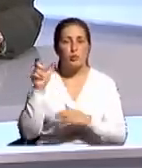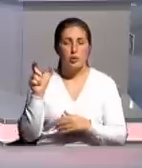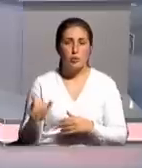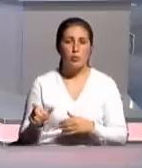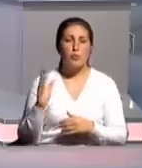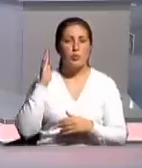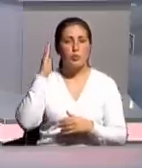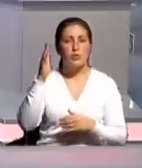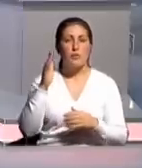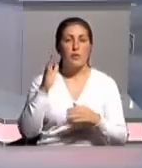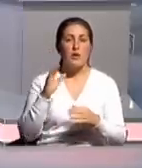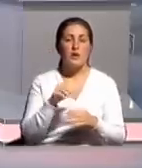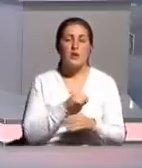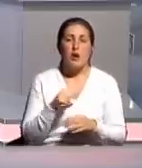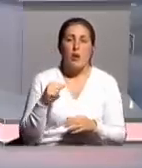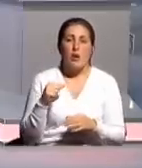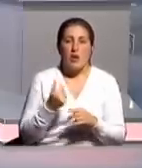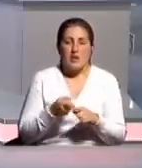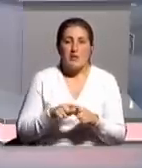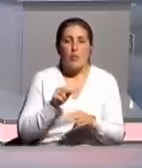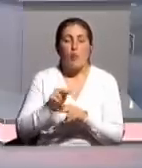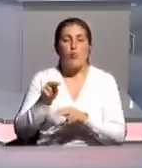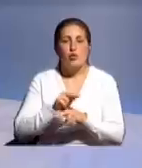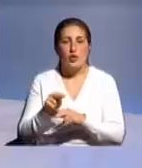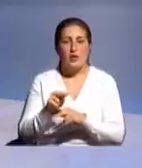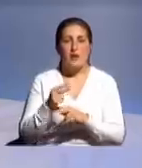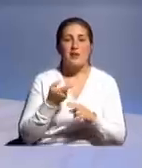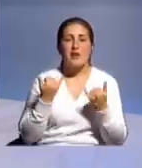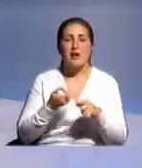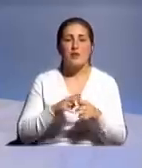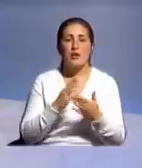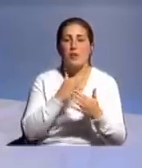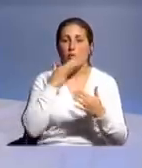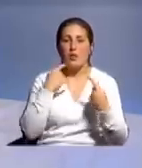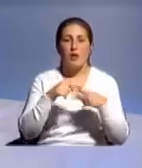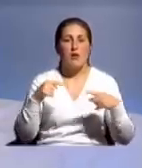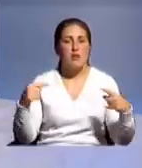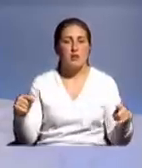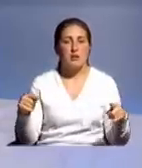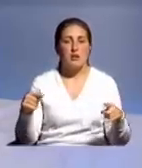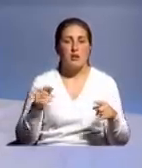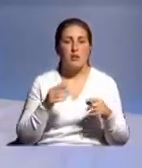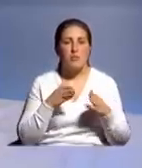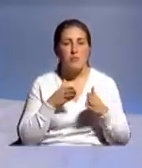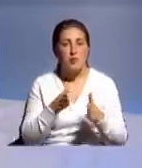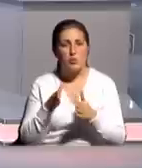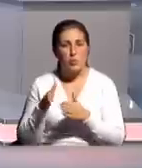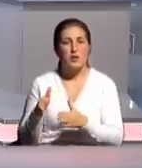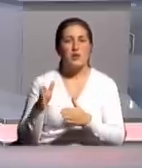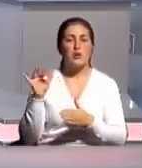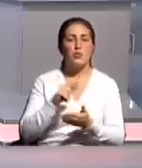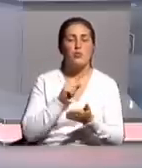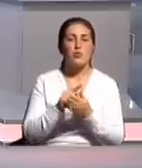возможность самообучения. Для этого существует куча методик. И должен